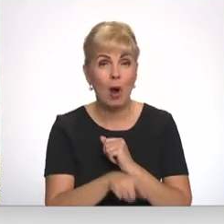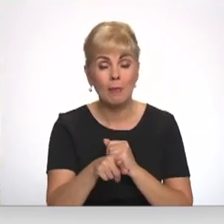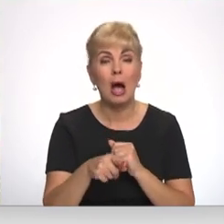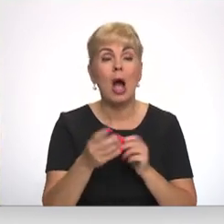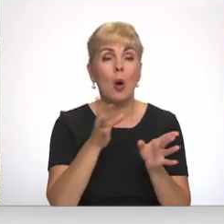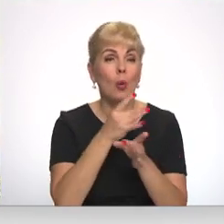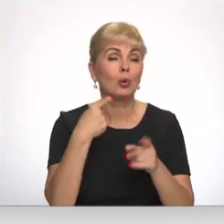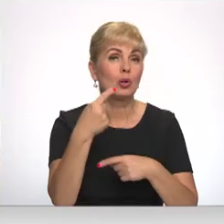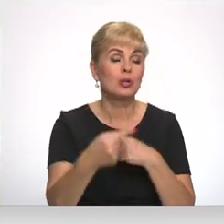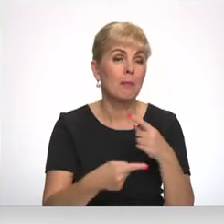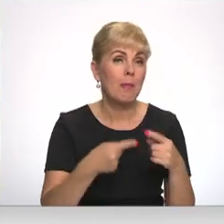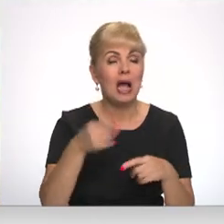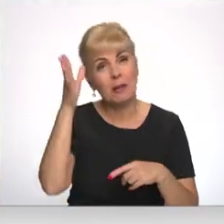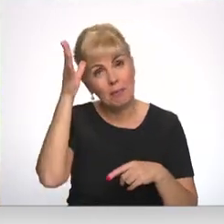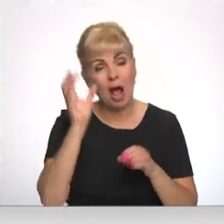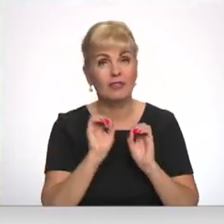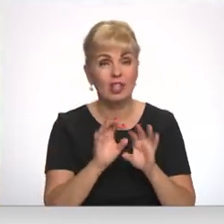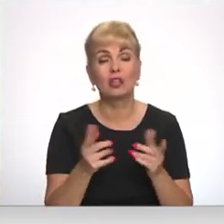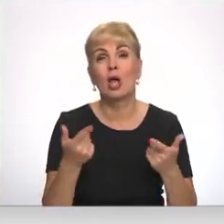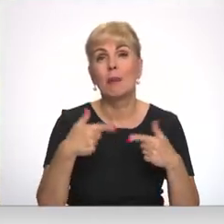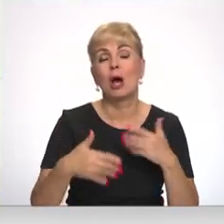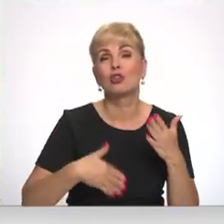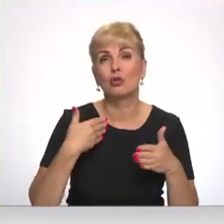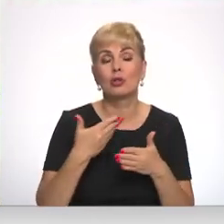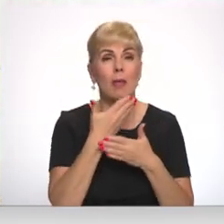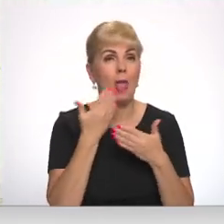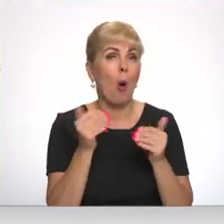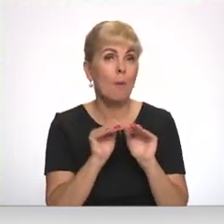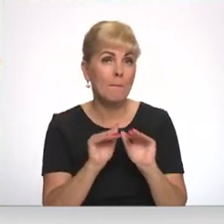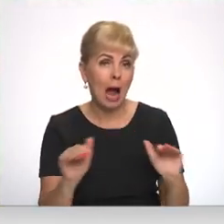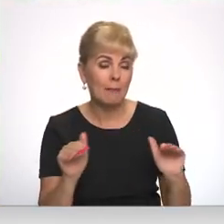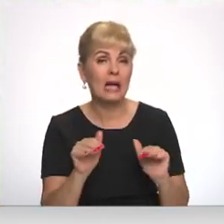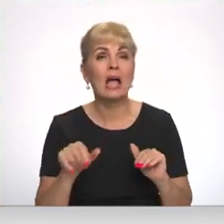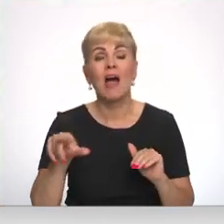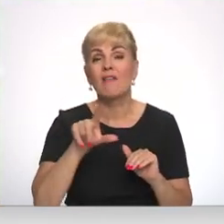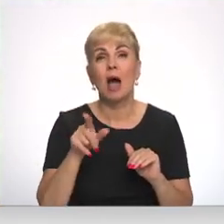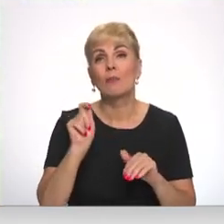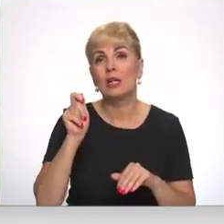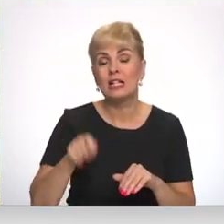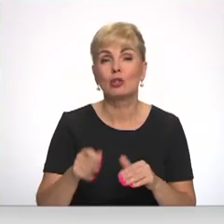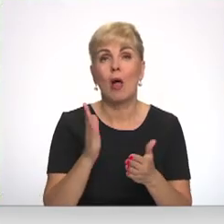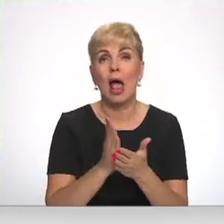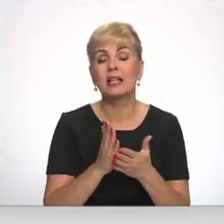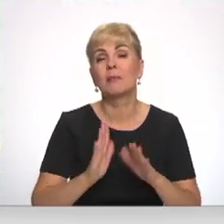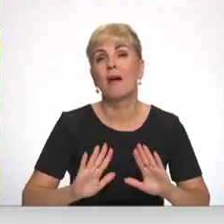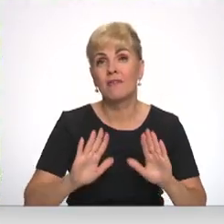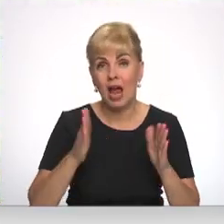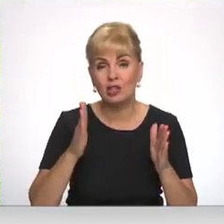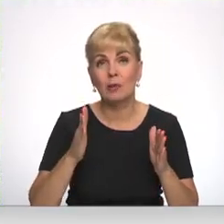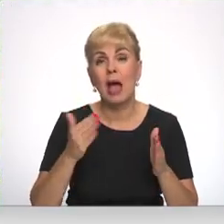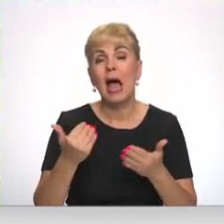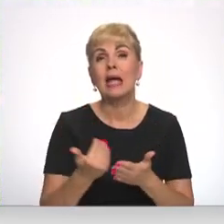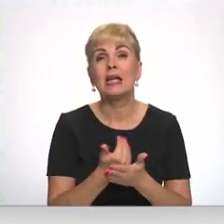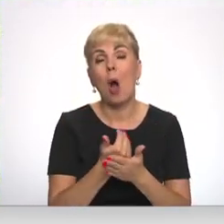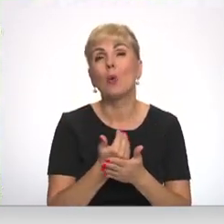mantojuma pārvaldē RTV norāda, ka pašais satraukumam nēsot pamata, jo vairums no izsolēm esot veiksmīgs, bet jaunajam